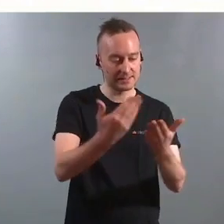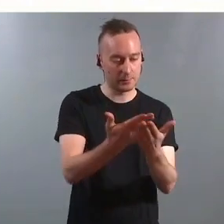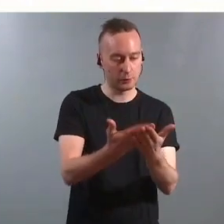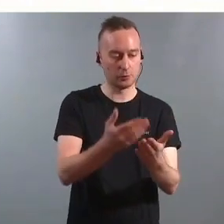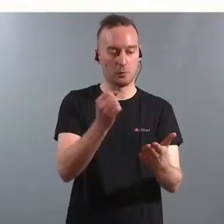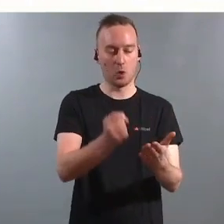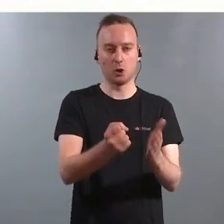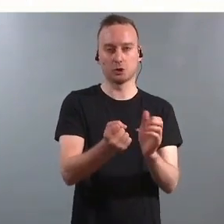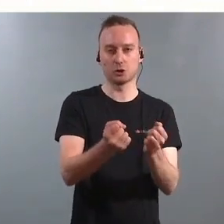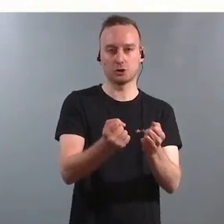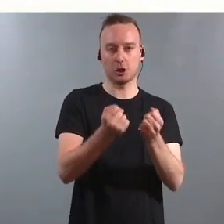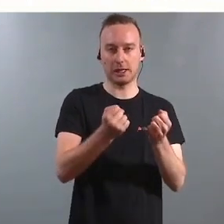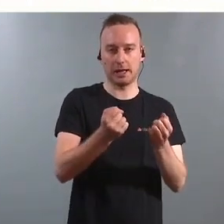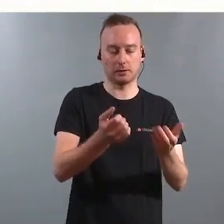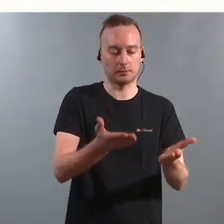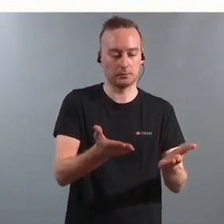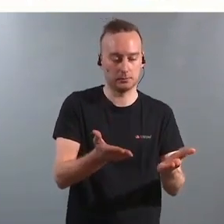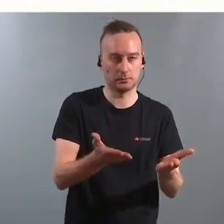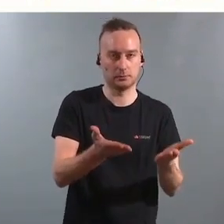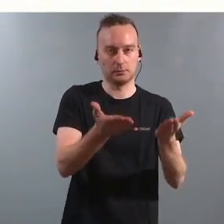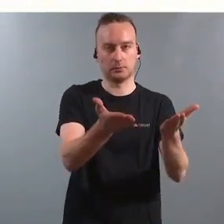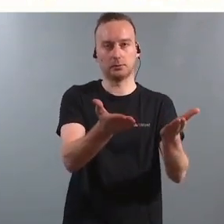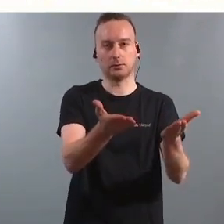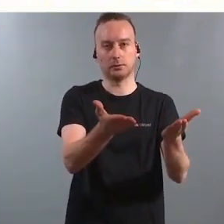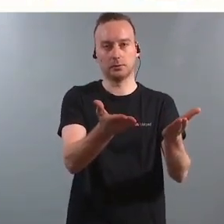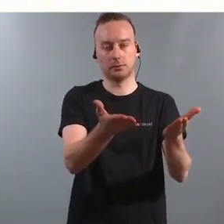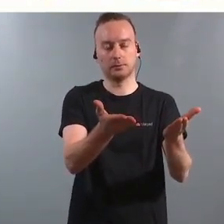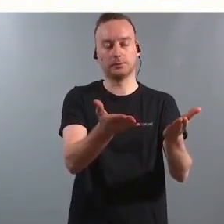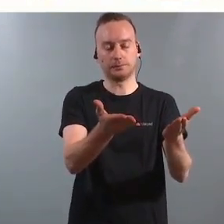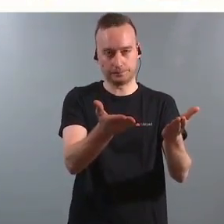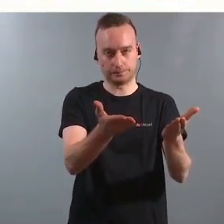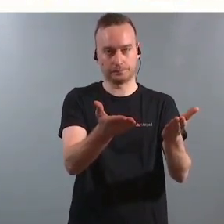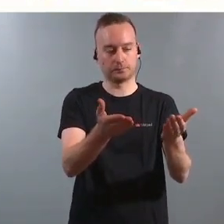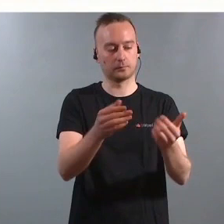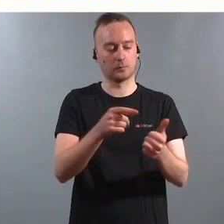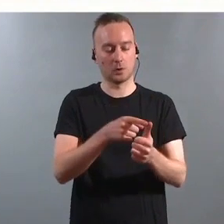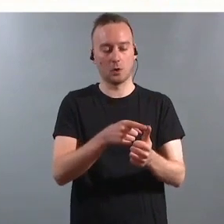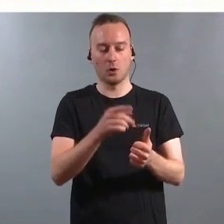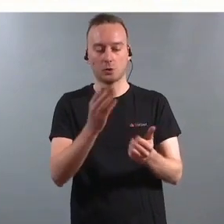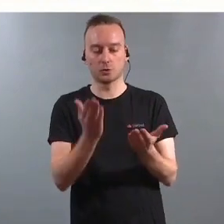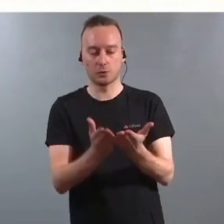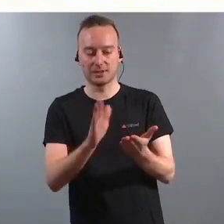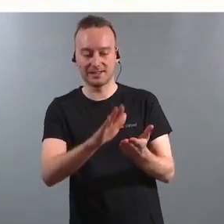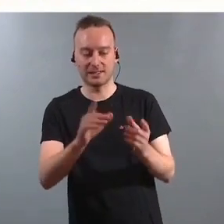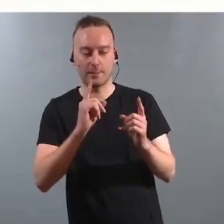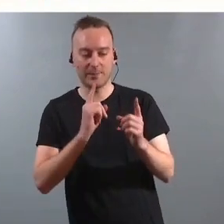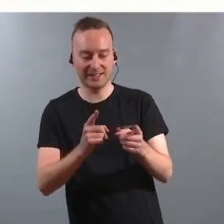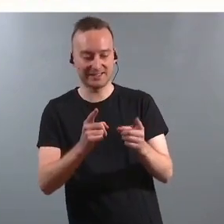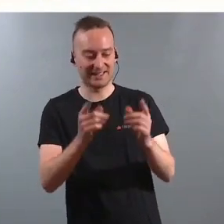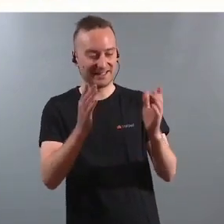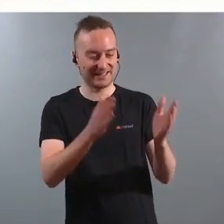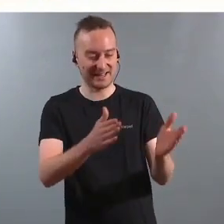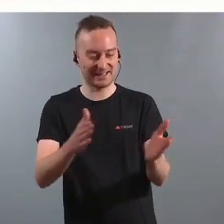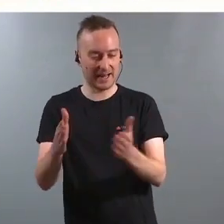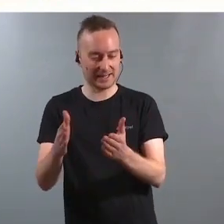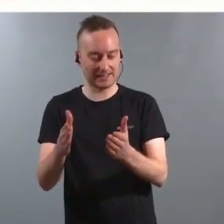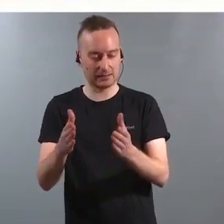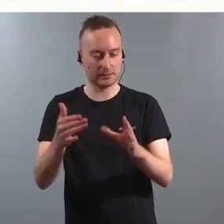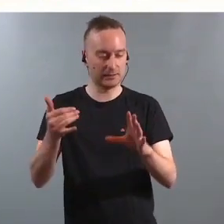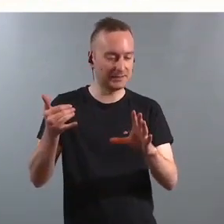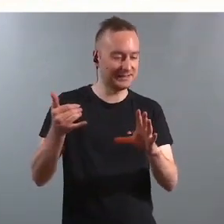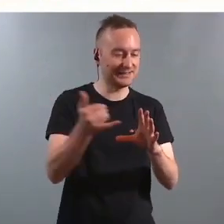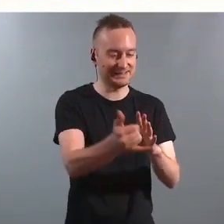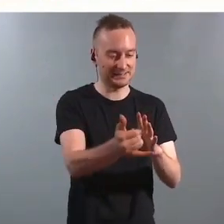styrkes, og at det må gjøres noe med skolens plikter til å tilrettelegge også innenfor